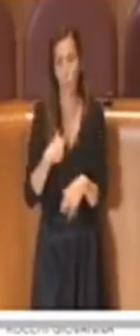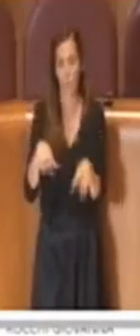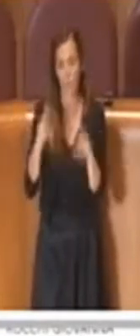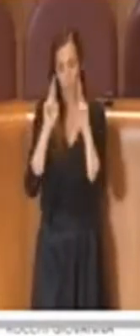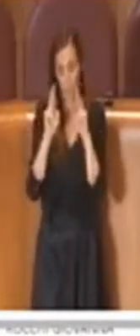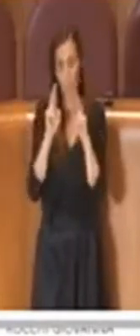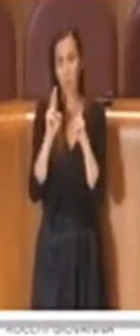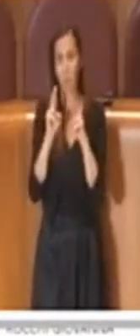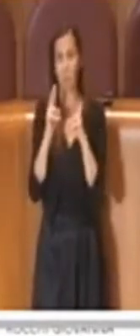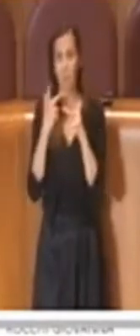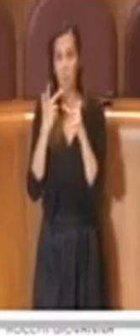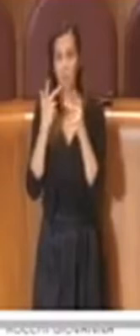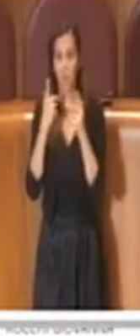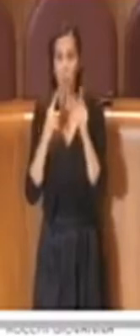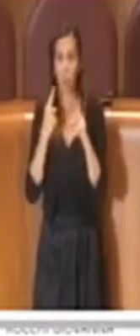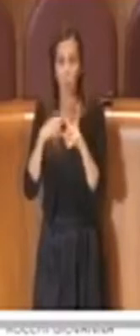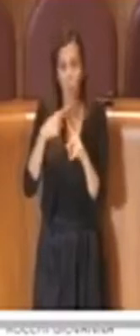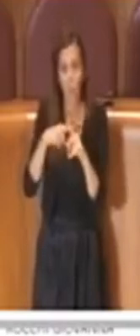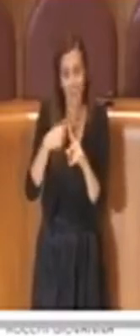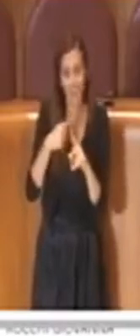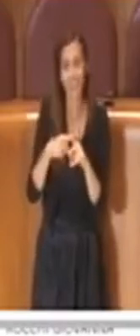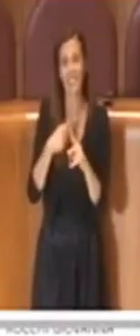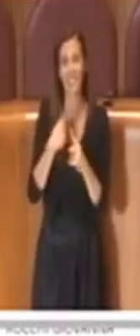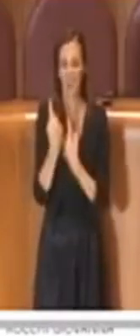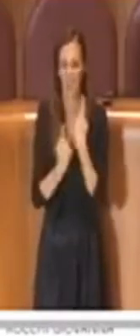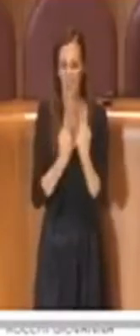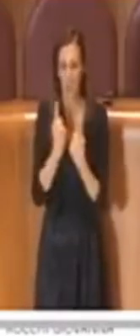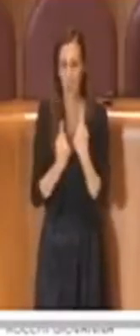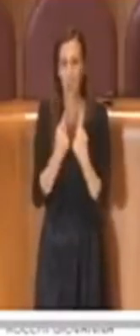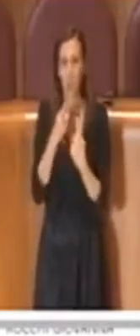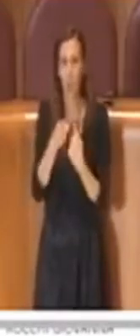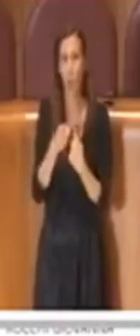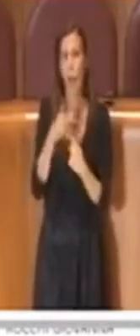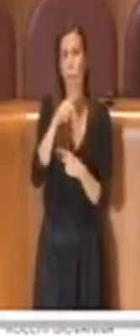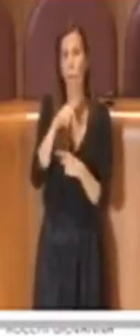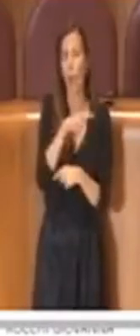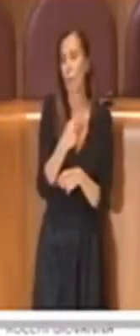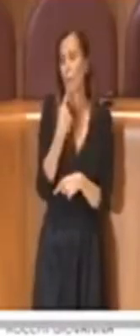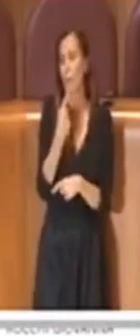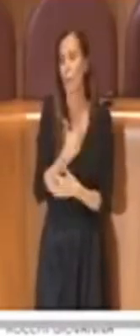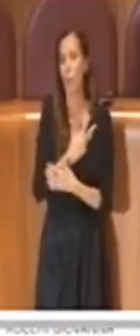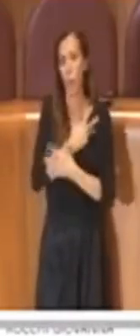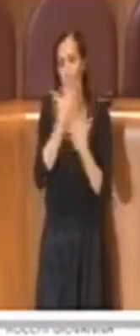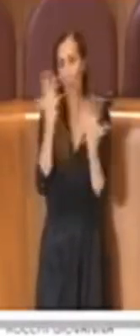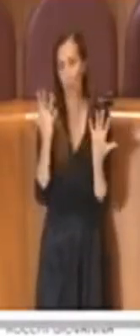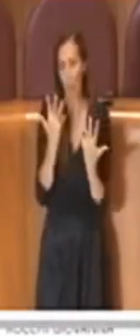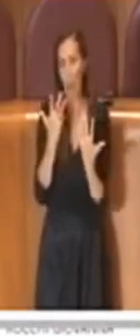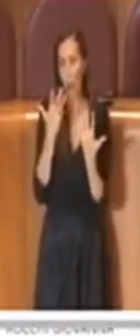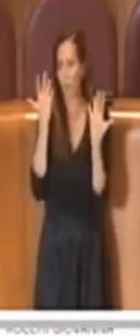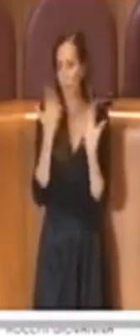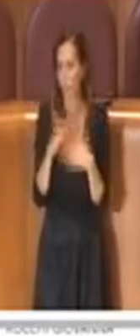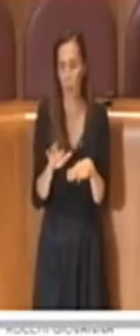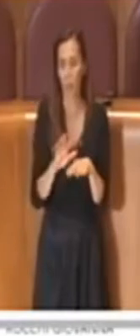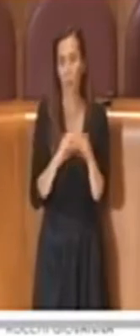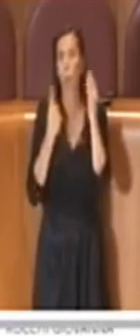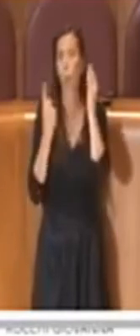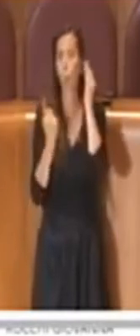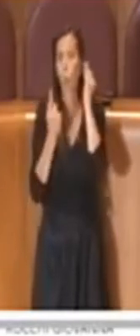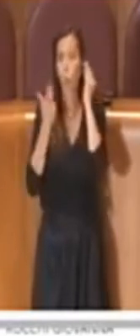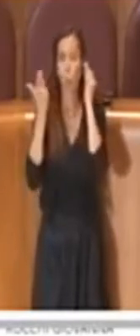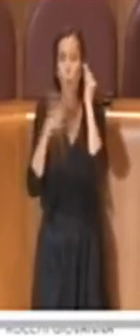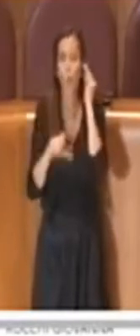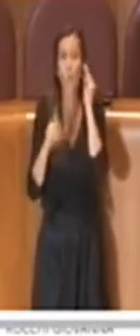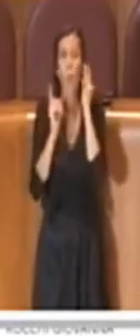in una risoluzione buonaria di un fatto ben descritto poi dal consigliere Peronzi. L'unica motivazione che ci porta all